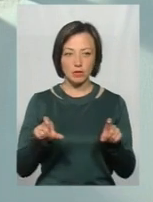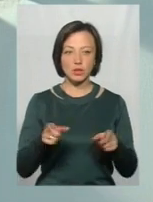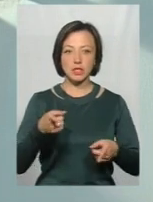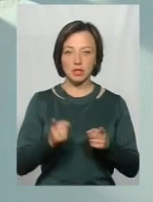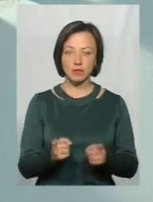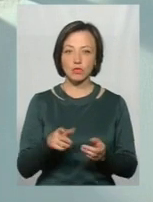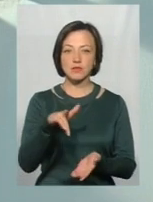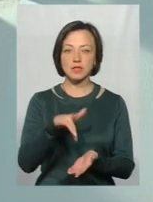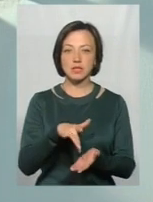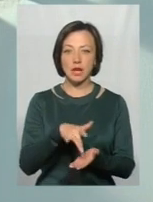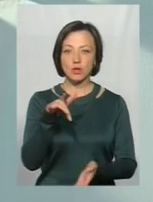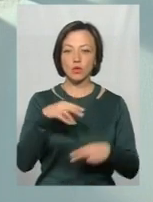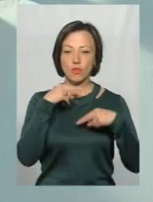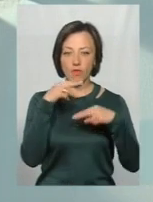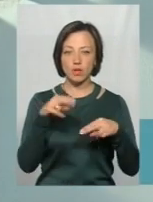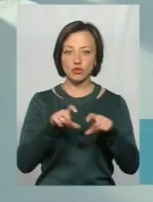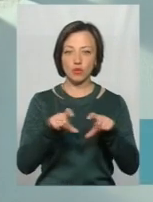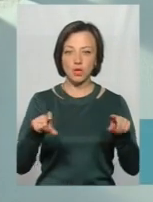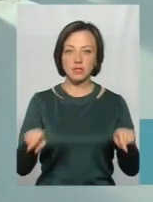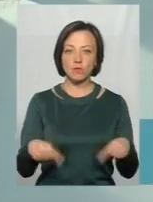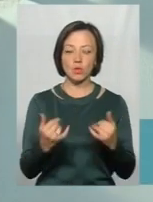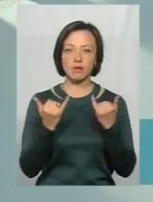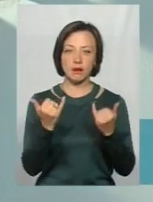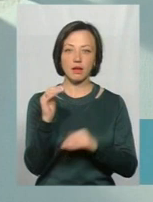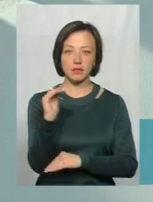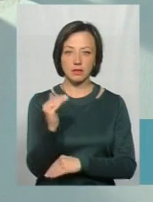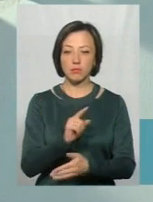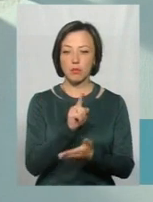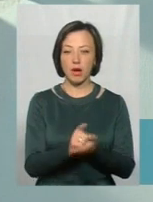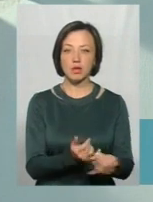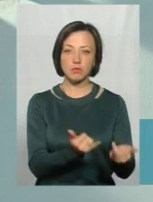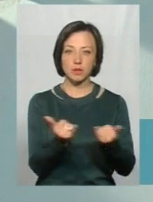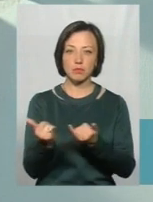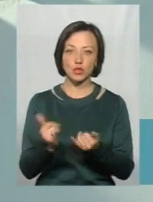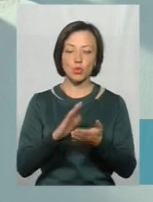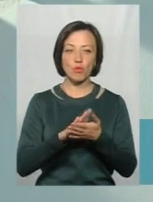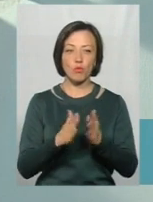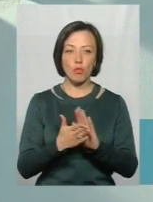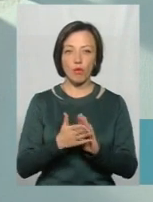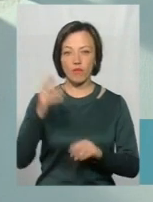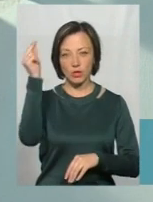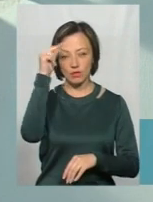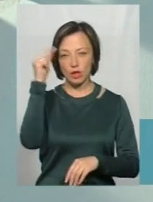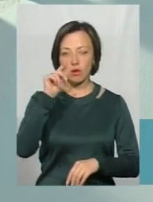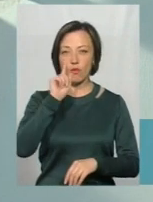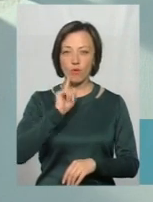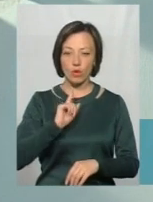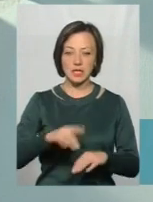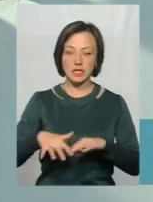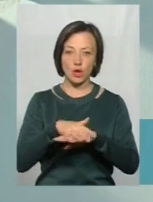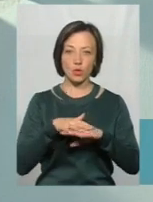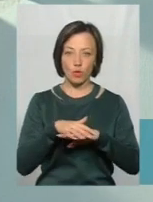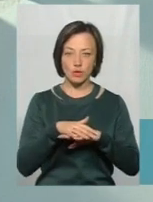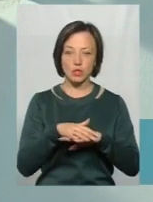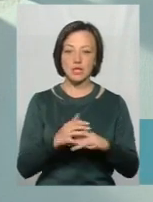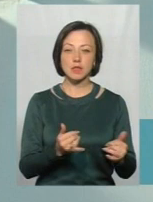дійсно в центрі уваги і школа створена для дитини. І школа має забезпечувати умови навчання, комфортне середовище,